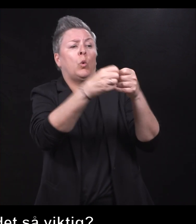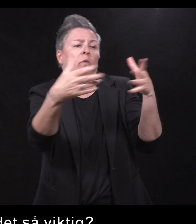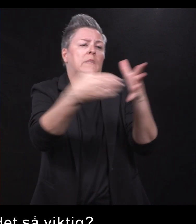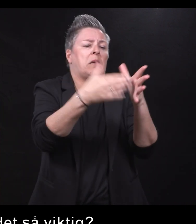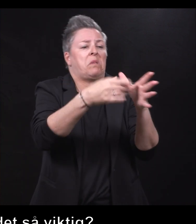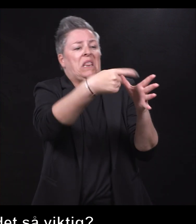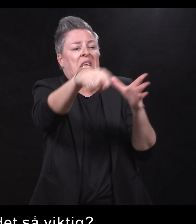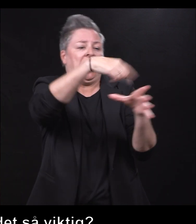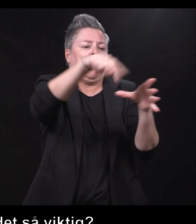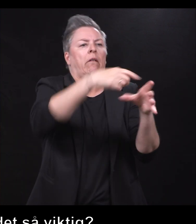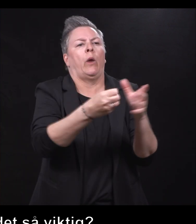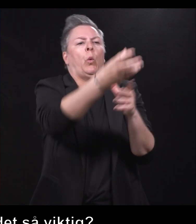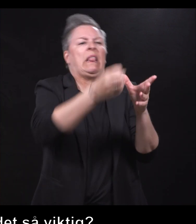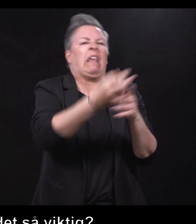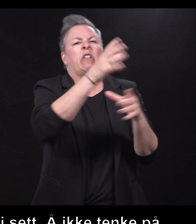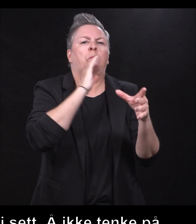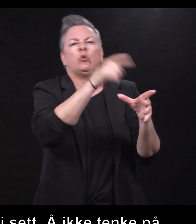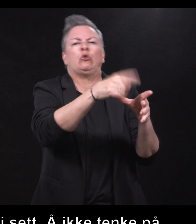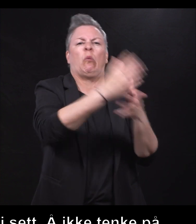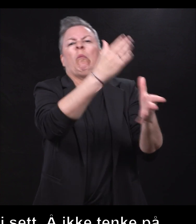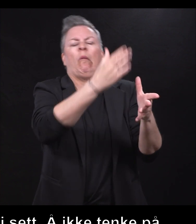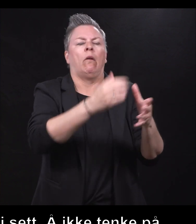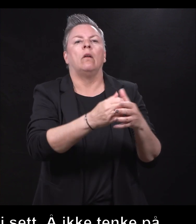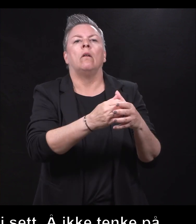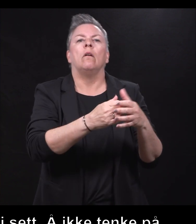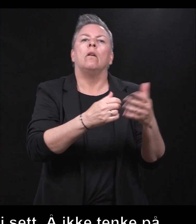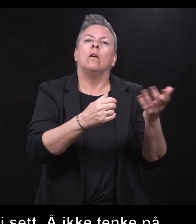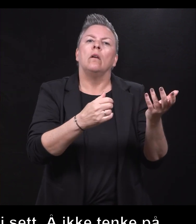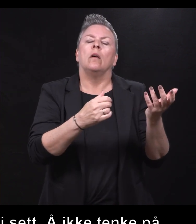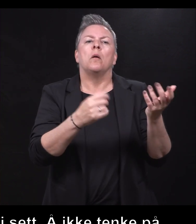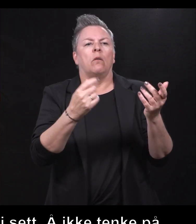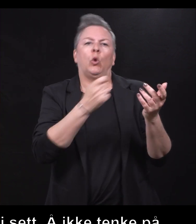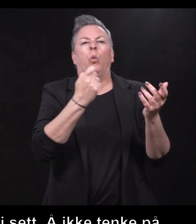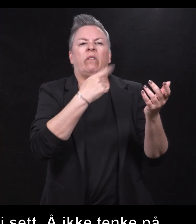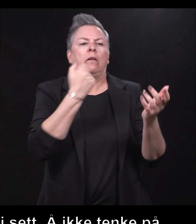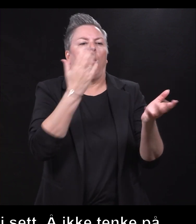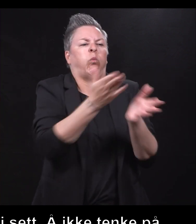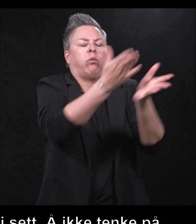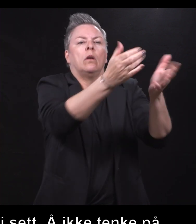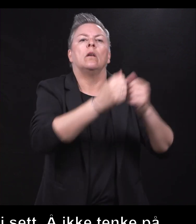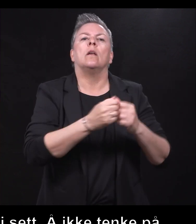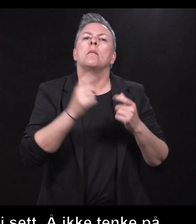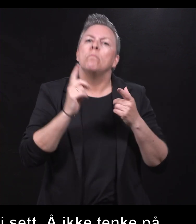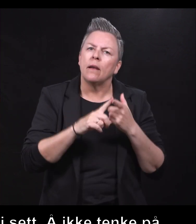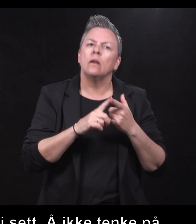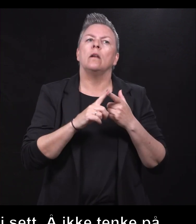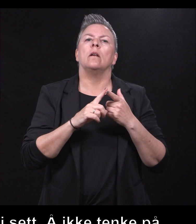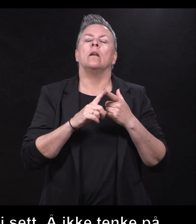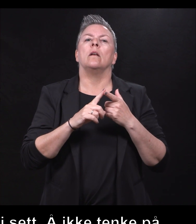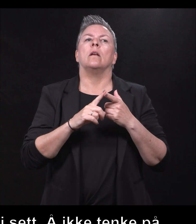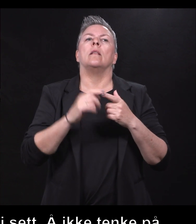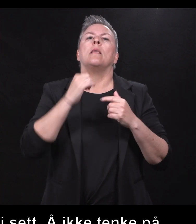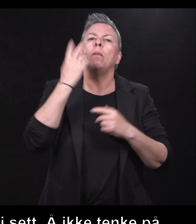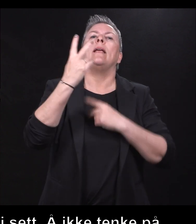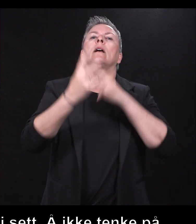utgiftspost og det var noen vi skal ta oss av. Og aller best så blir det synlig